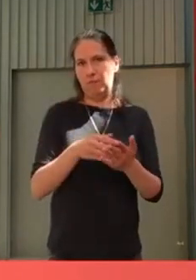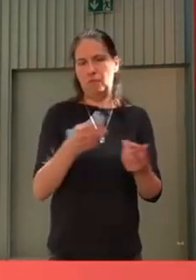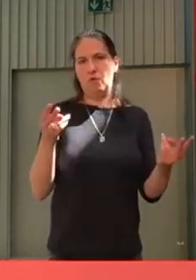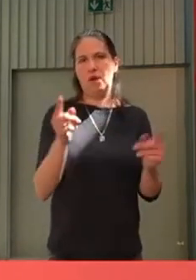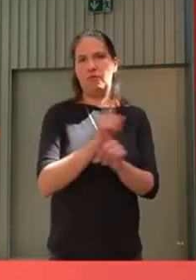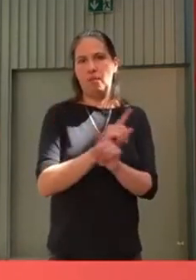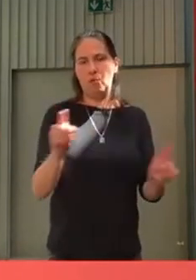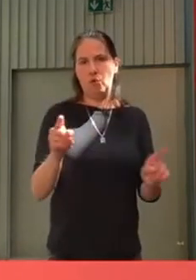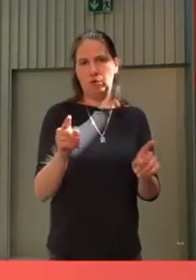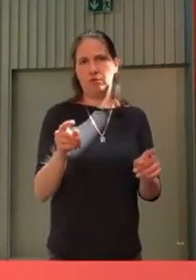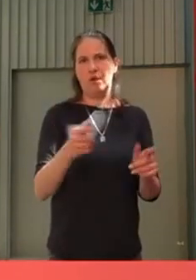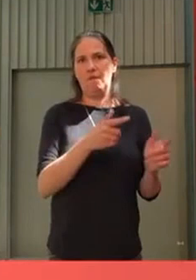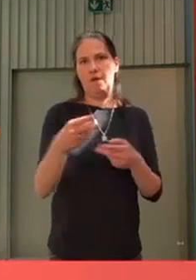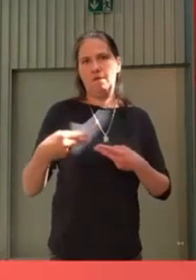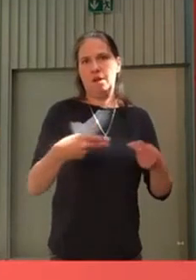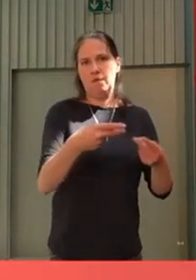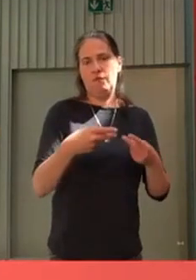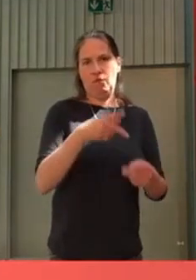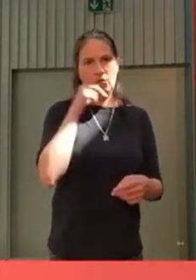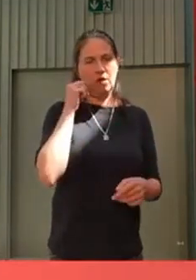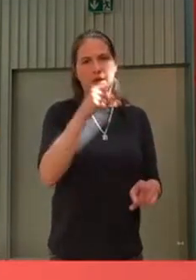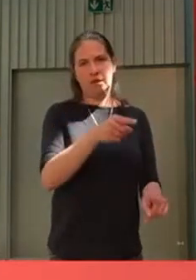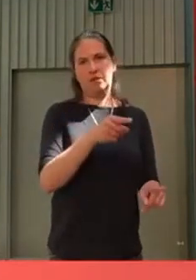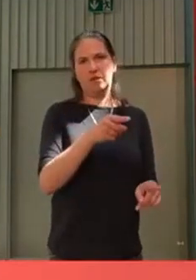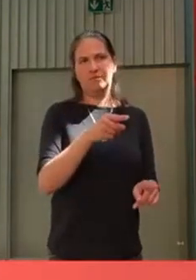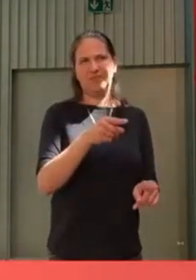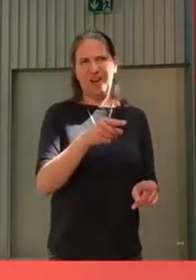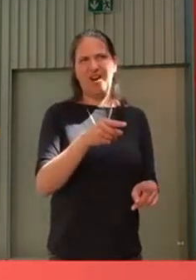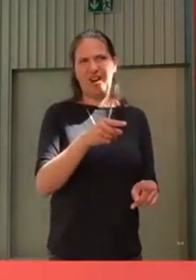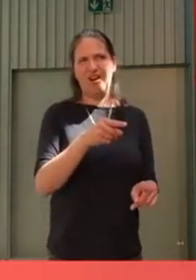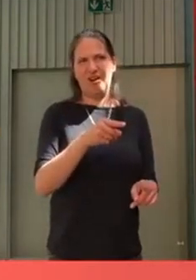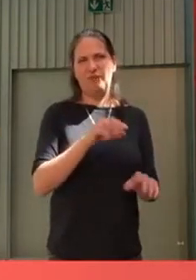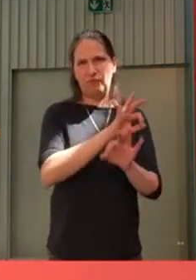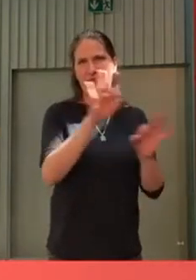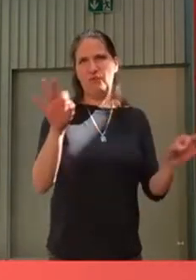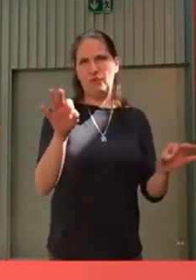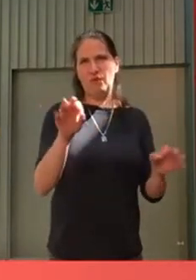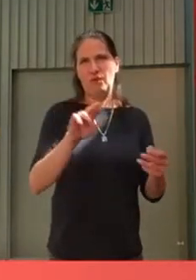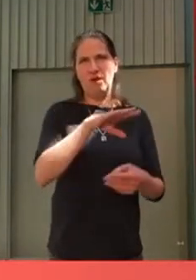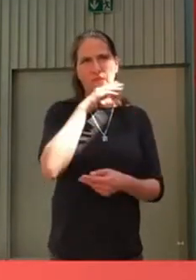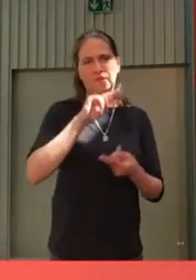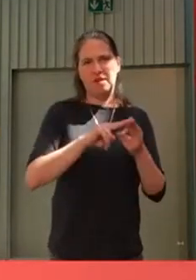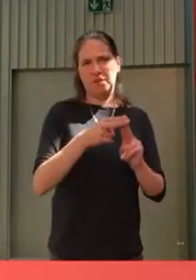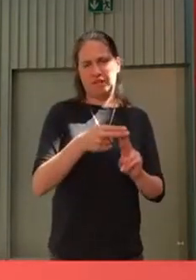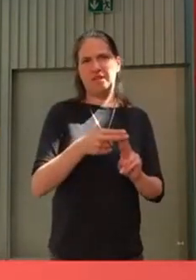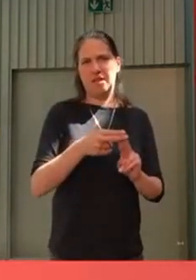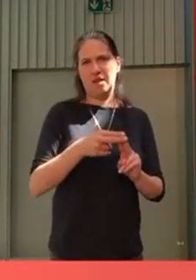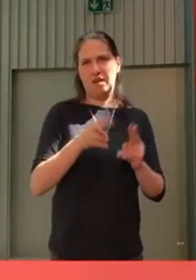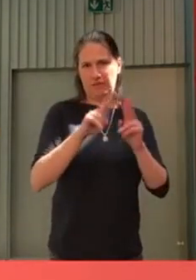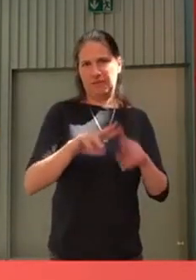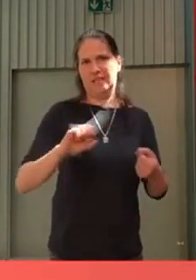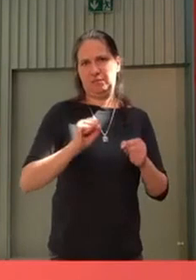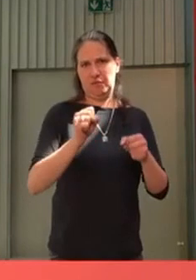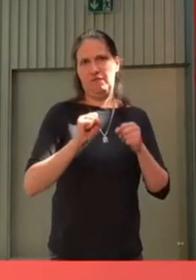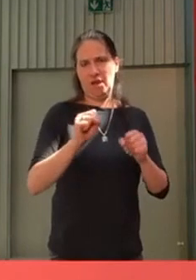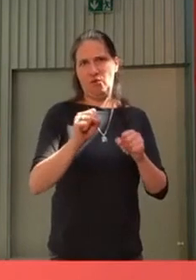von Waffenlieferungen in die Ukraine, das hat vielen gefehlt und auch in der Friedensbewegung wurde das kritisiert.